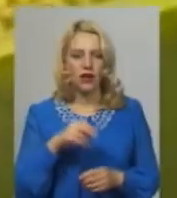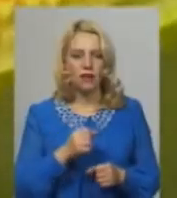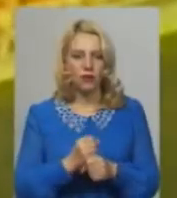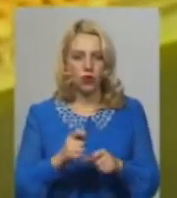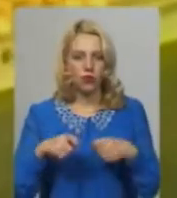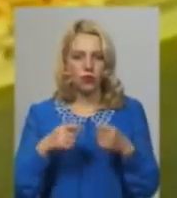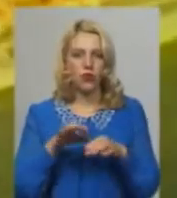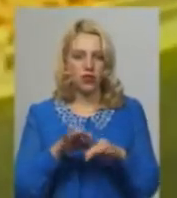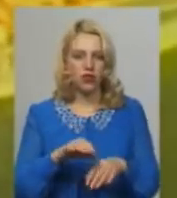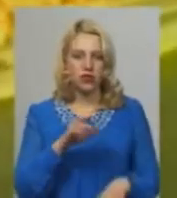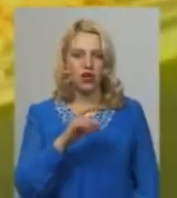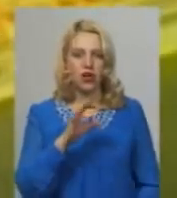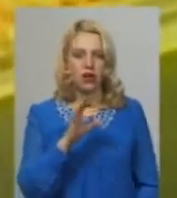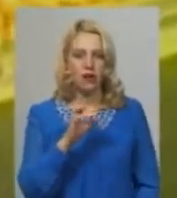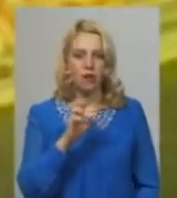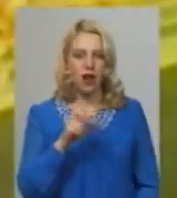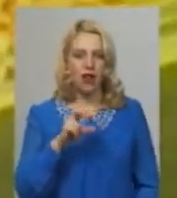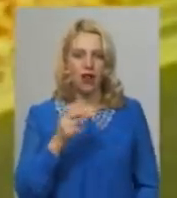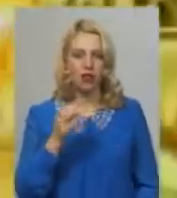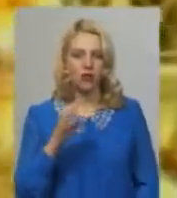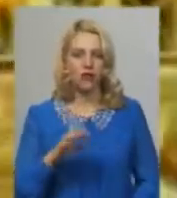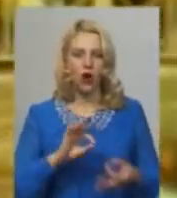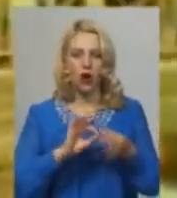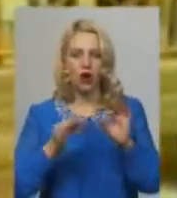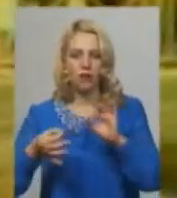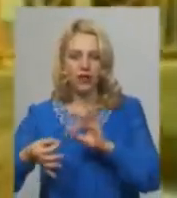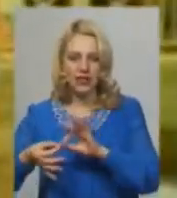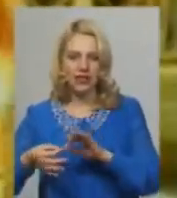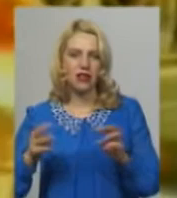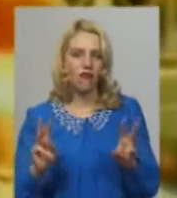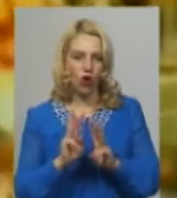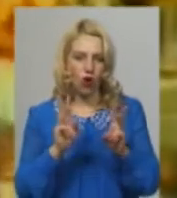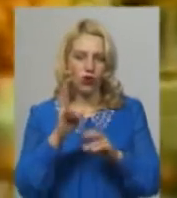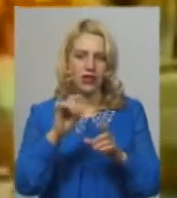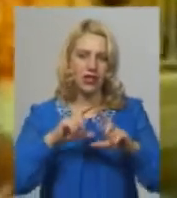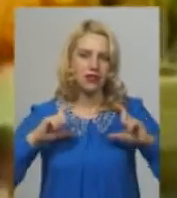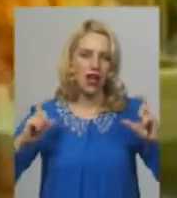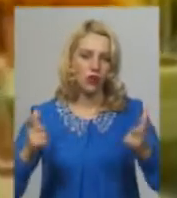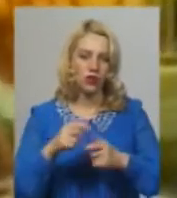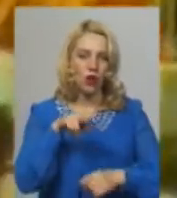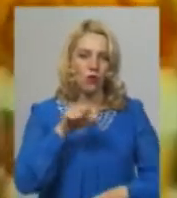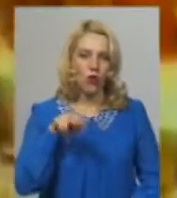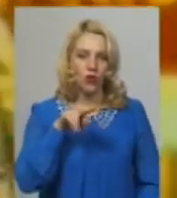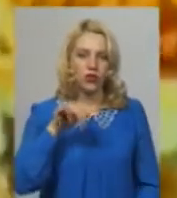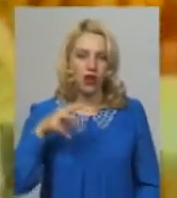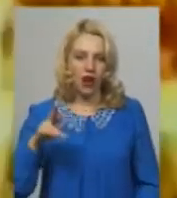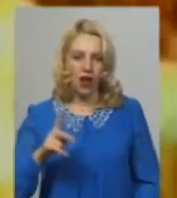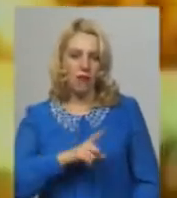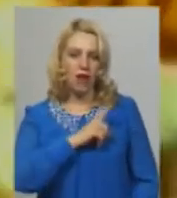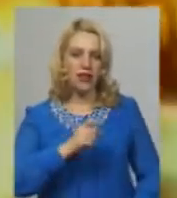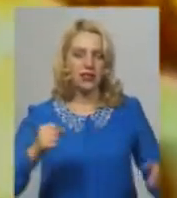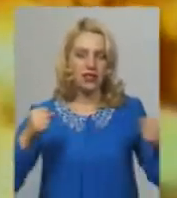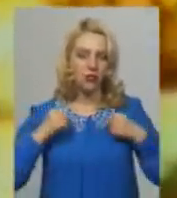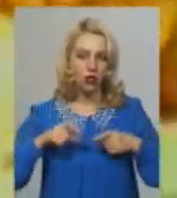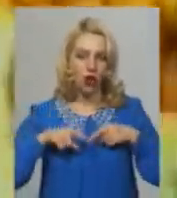Олімпійський вогонь на стадіоні Поділля. Факел вносить на стадіон мастер спорту по легкій